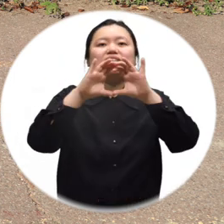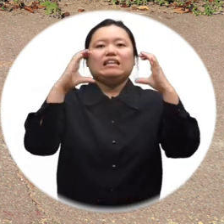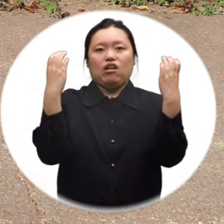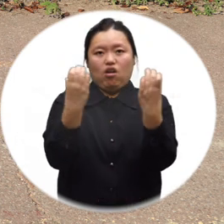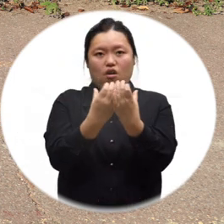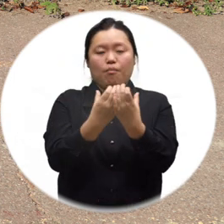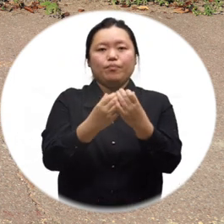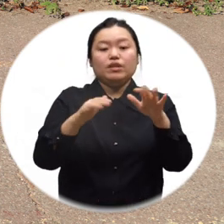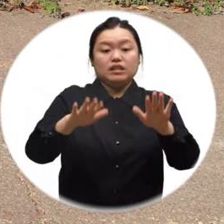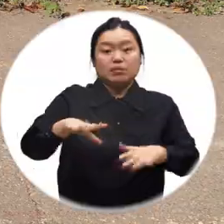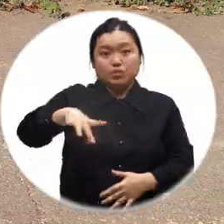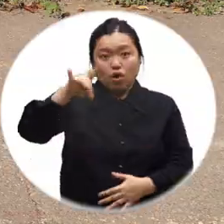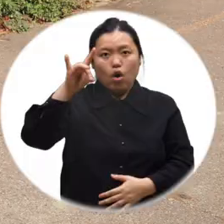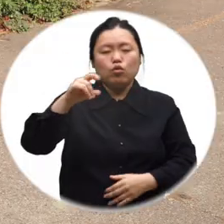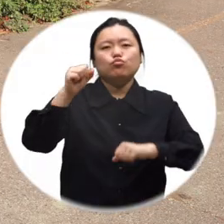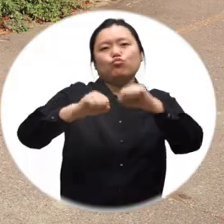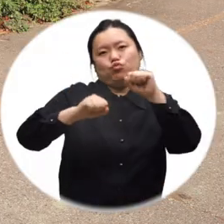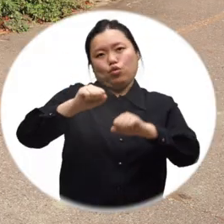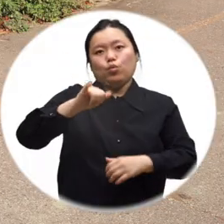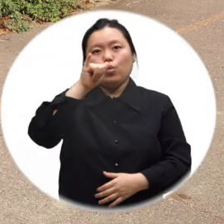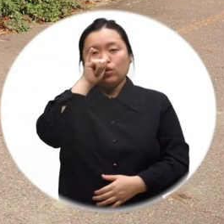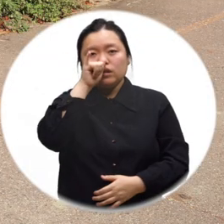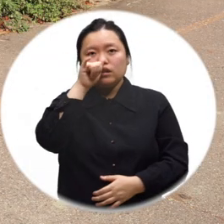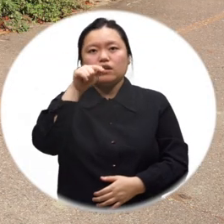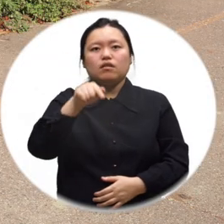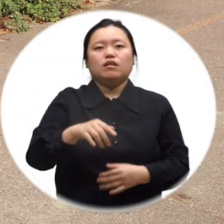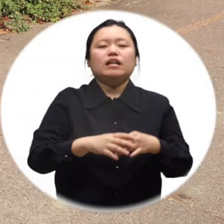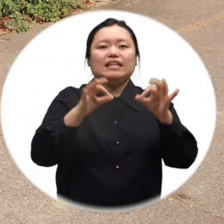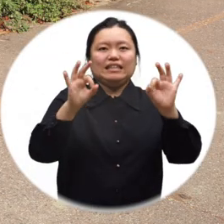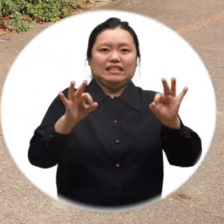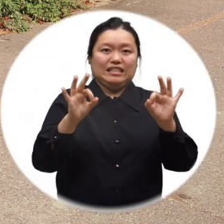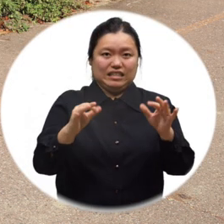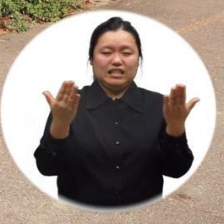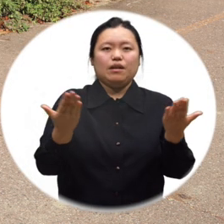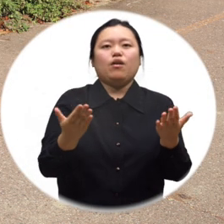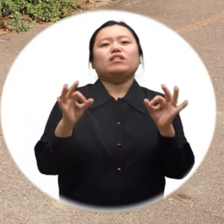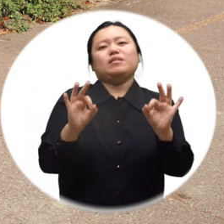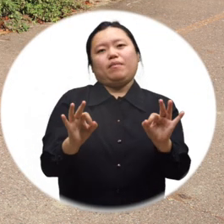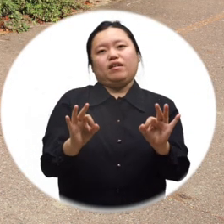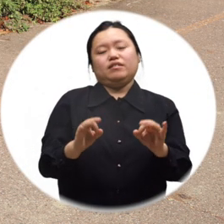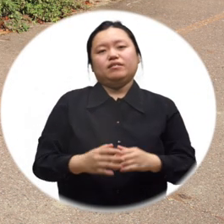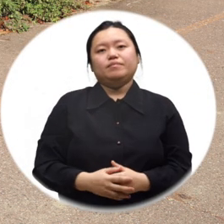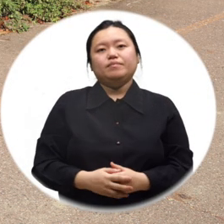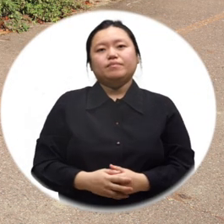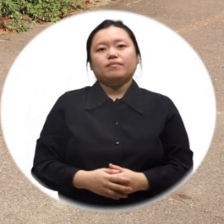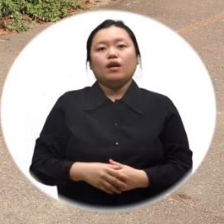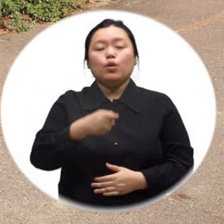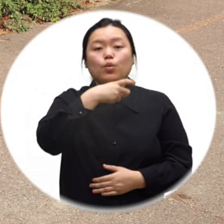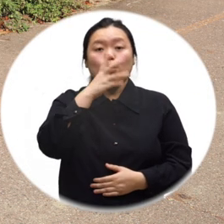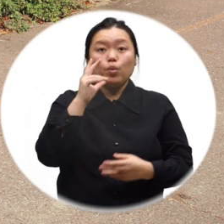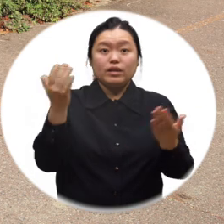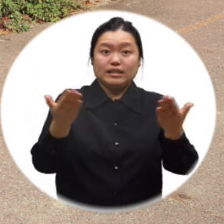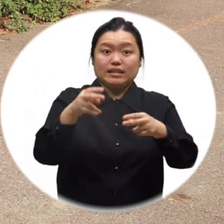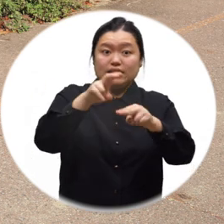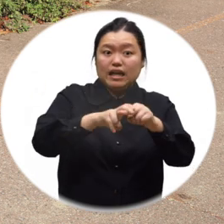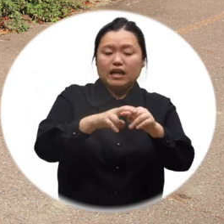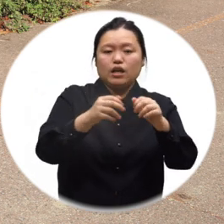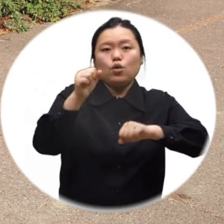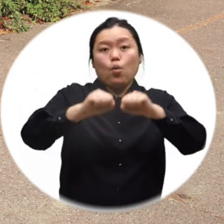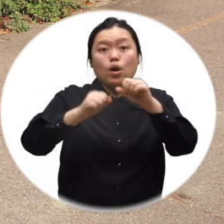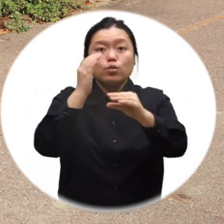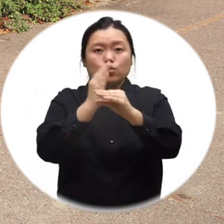시흥실버인력뱅크입니다. 이렇게 시흥시 노인일자리에서 활동하고 계신 어르신들은 지역 곳곳에서